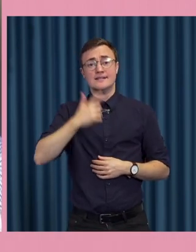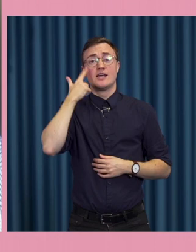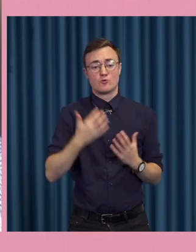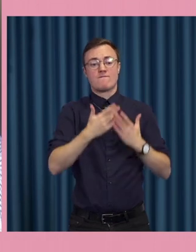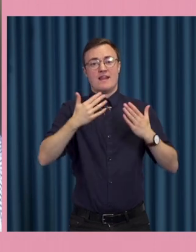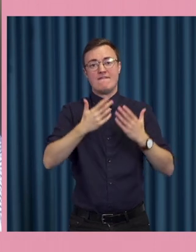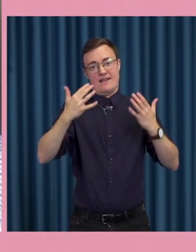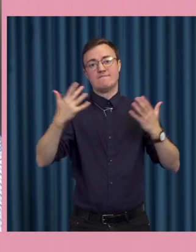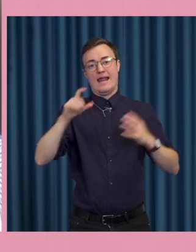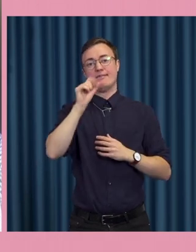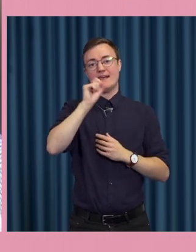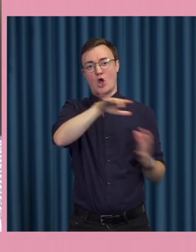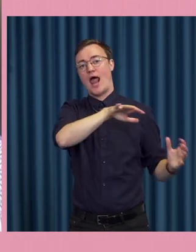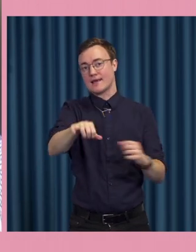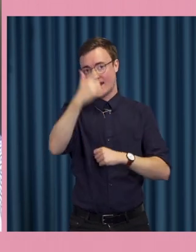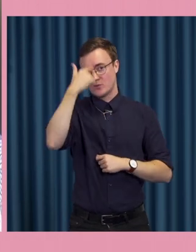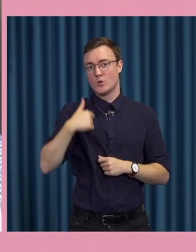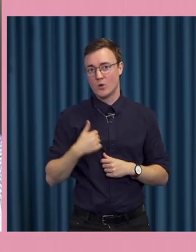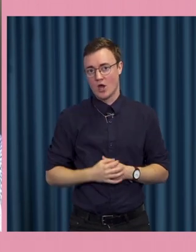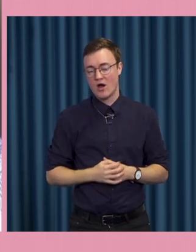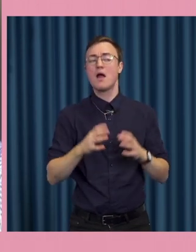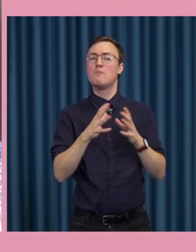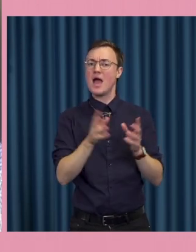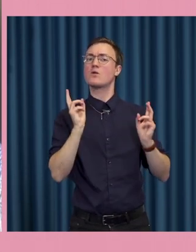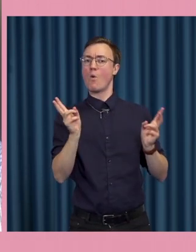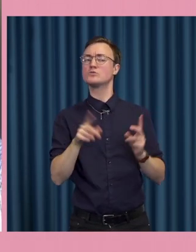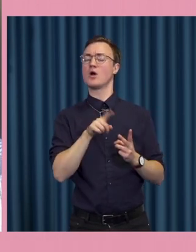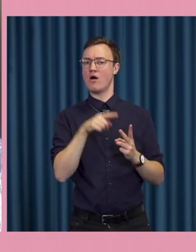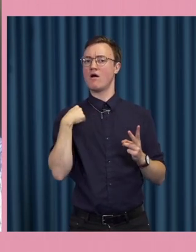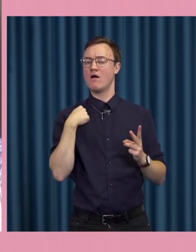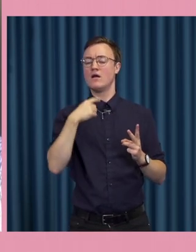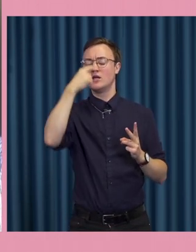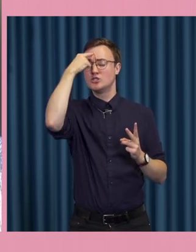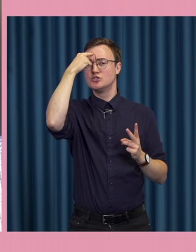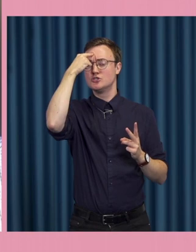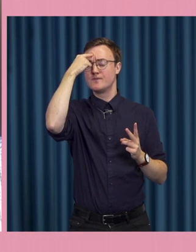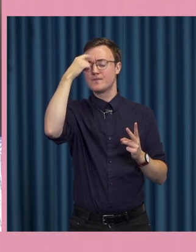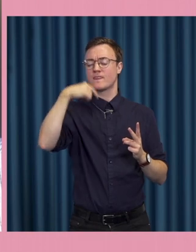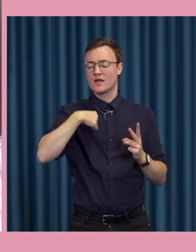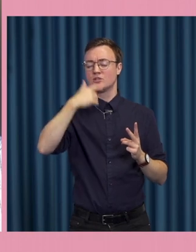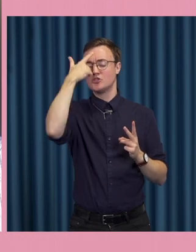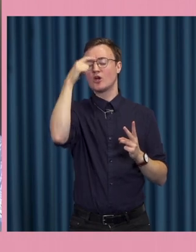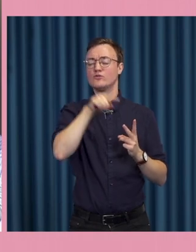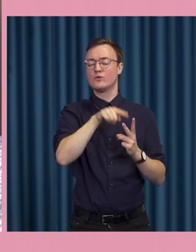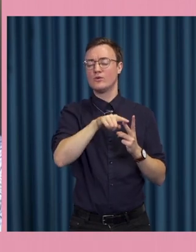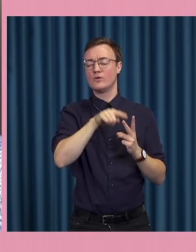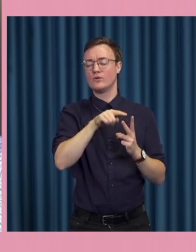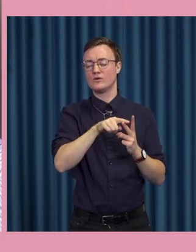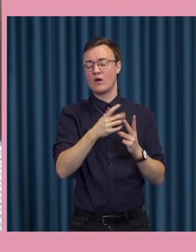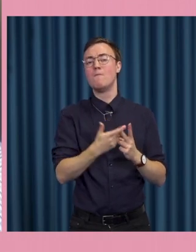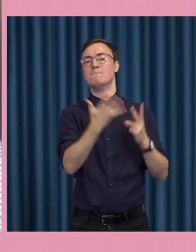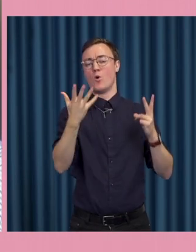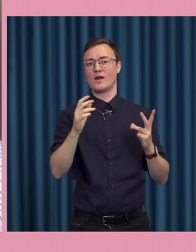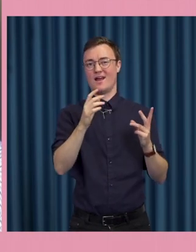digitala angrepp samtidigt så tror jag ändå att vi kommer att få en större del av den